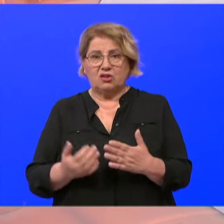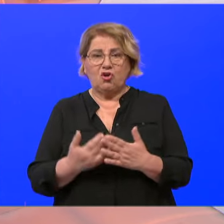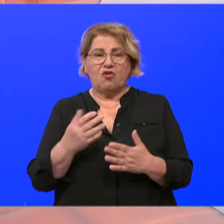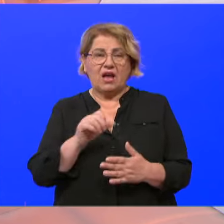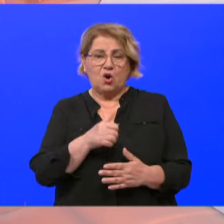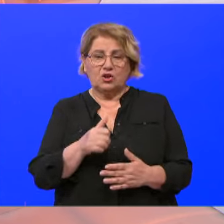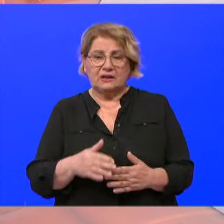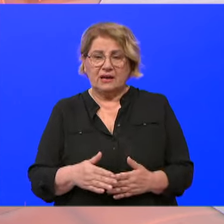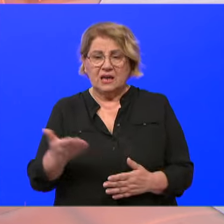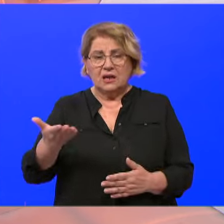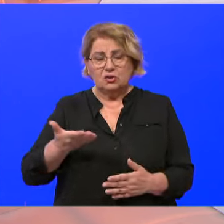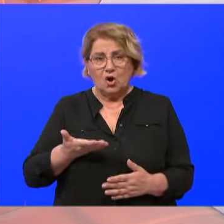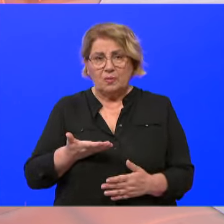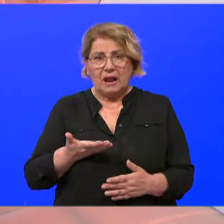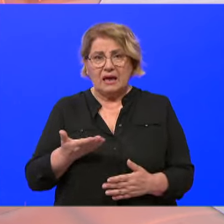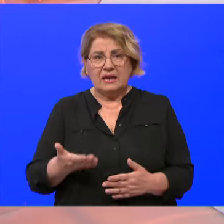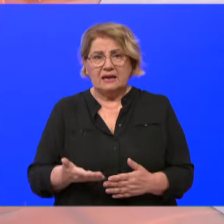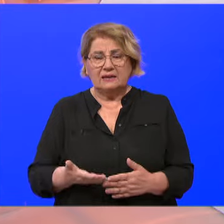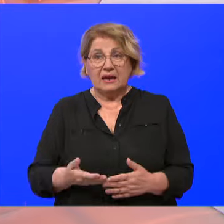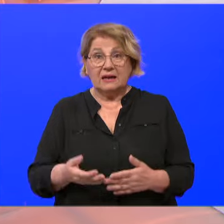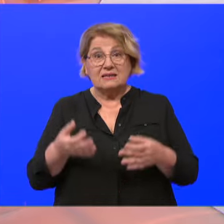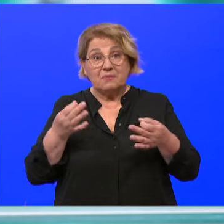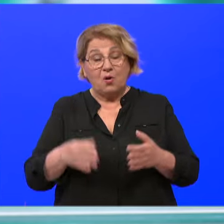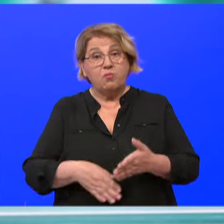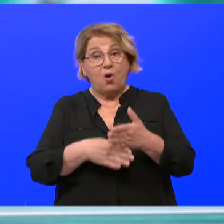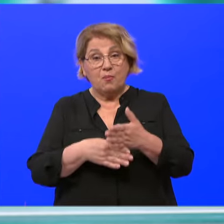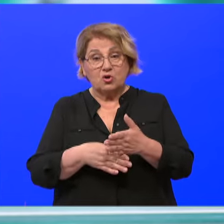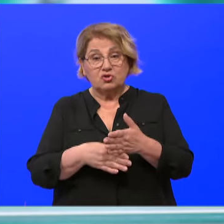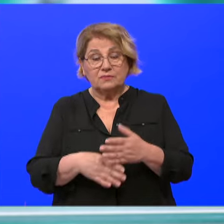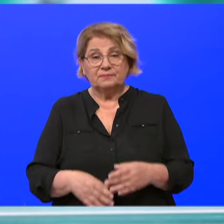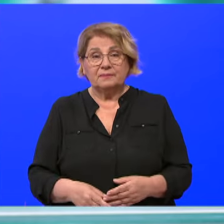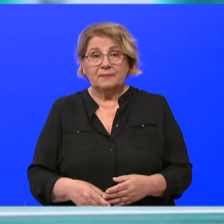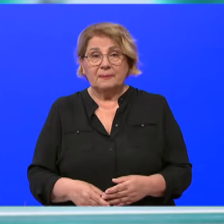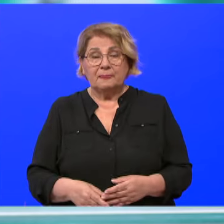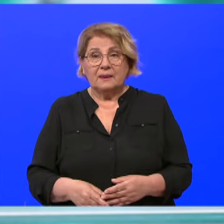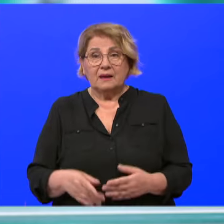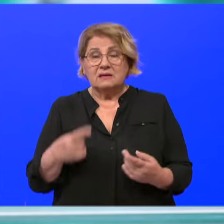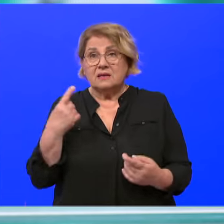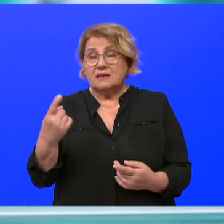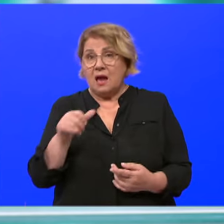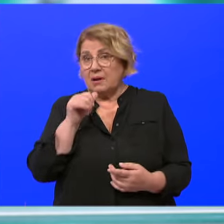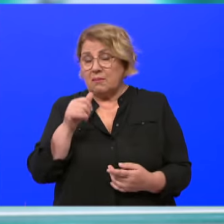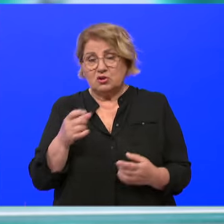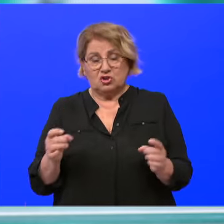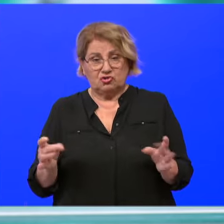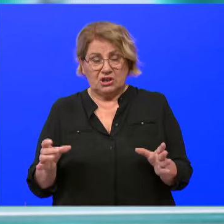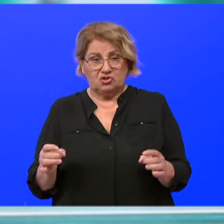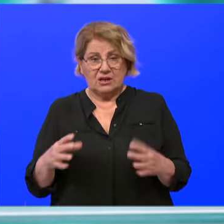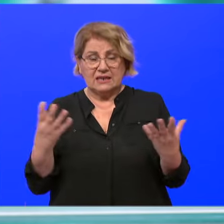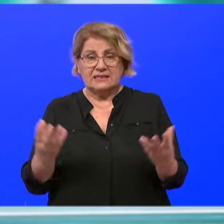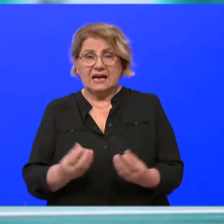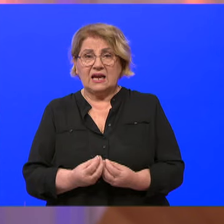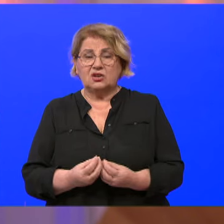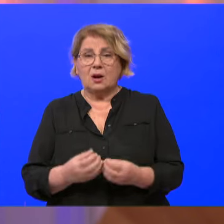dobila sam vjetaru leđa. Makar sam ne možeš ništa. I zajedno sa mojom